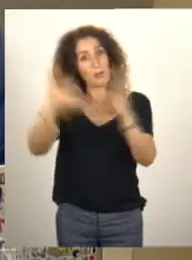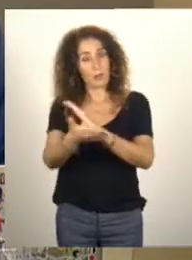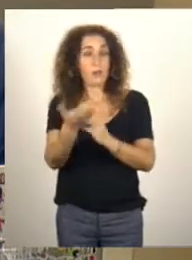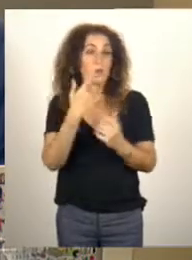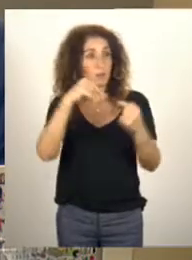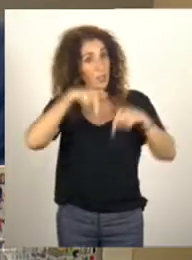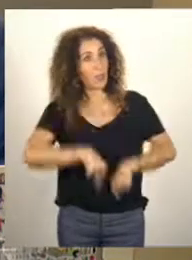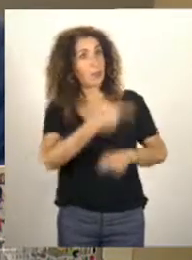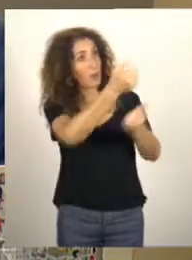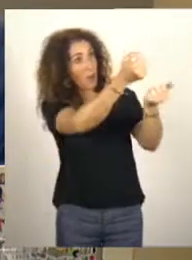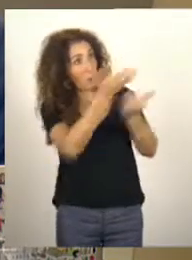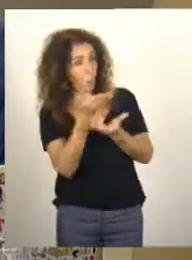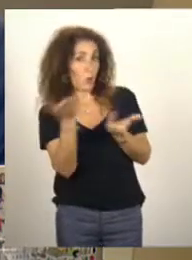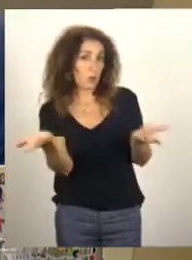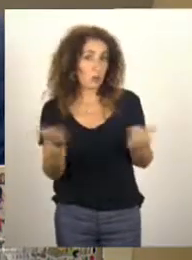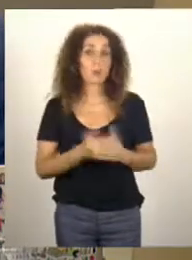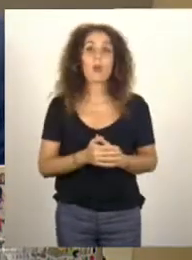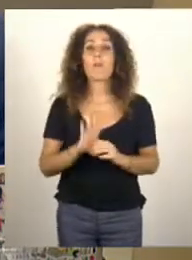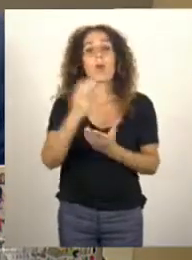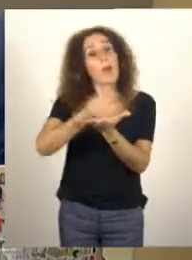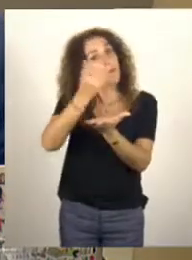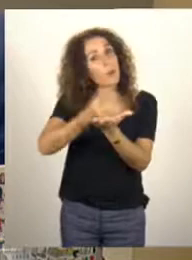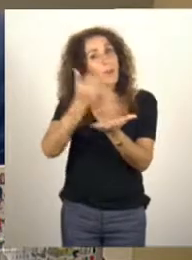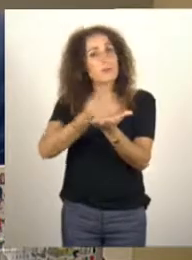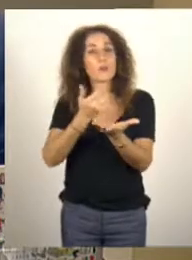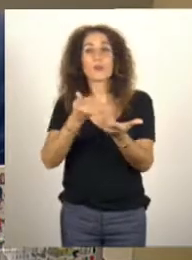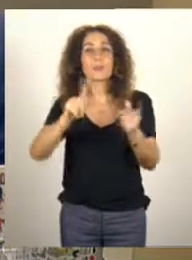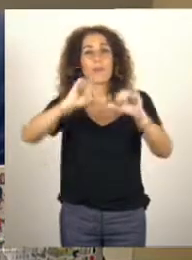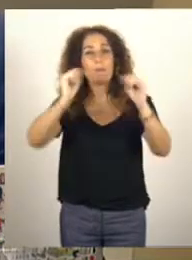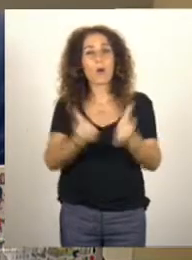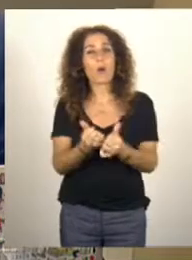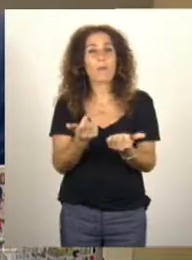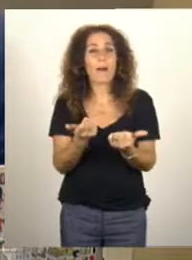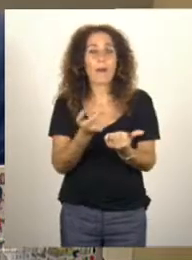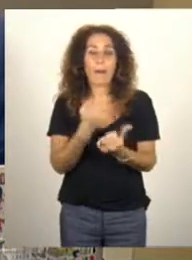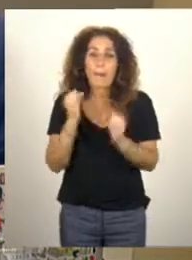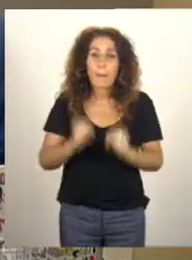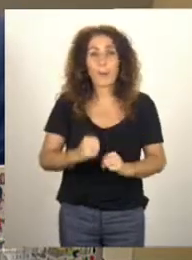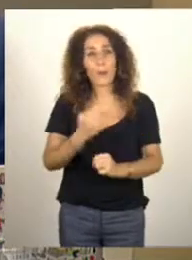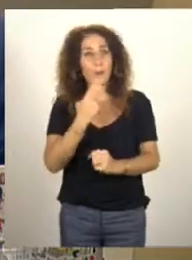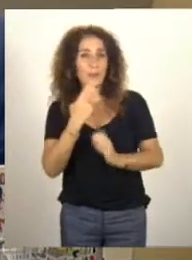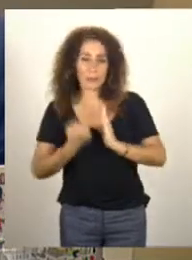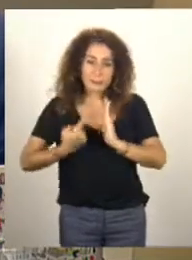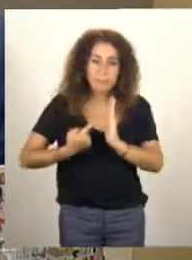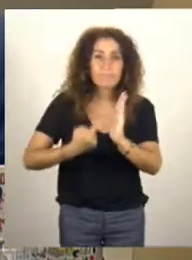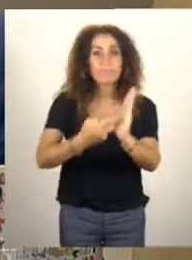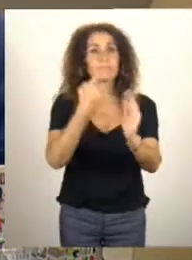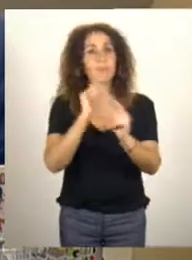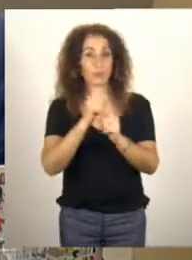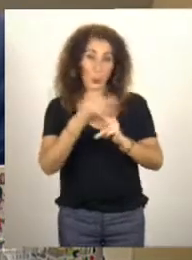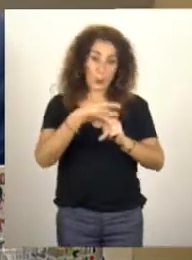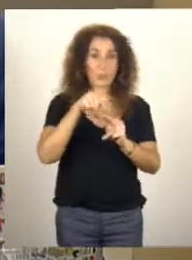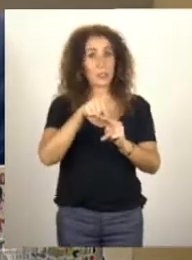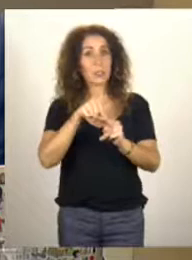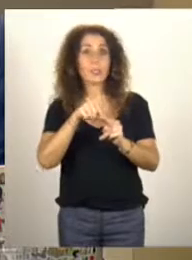l'État mais cette information n'est pas dans un format qui peut être réutilisé, qui peut servir à créer des outils,